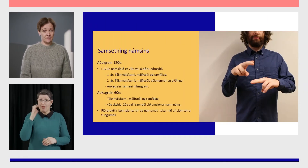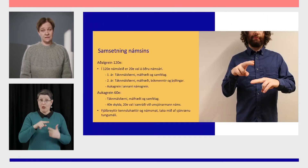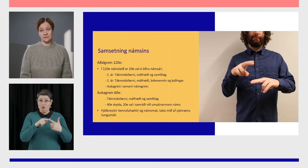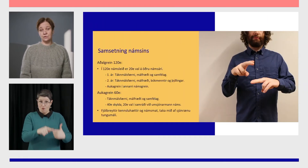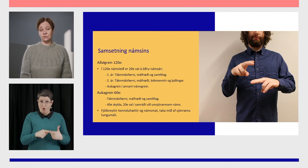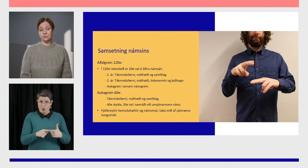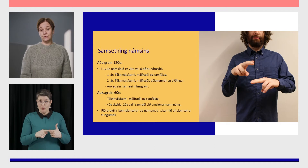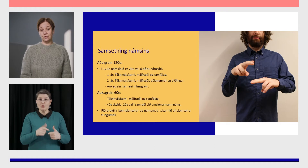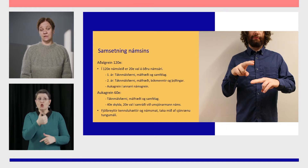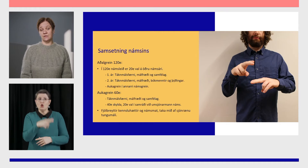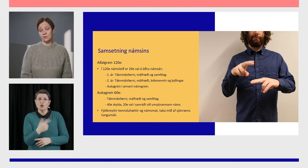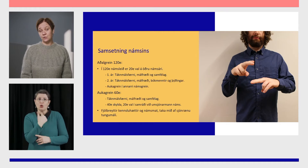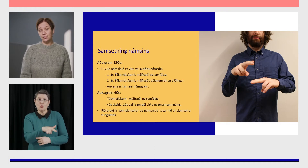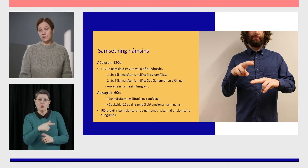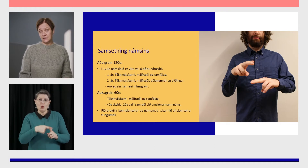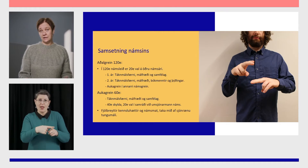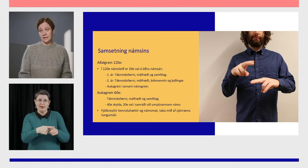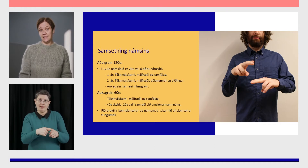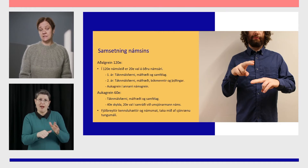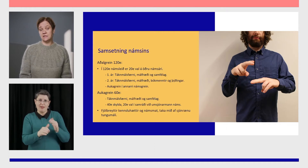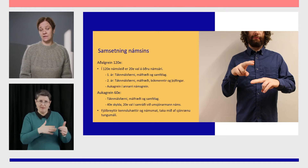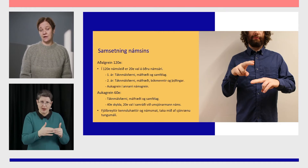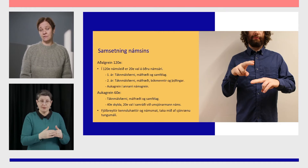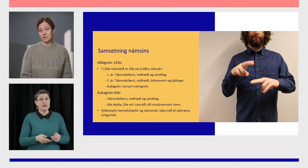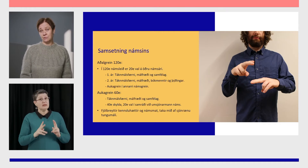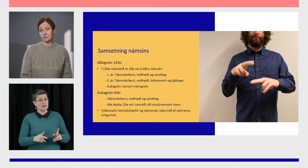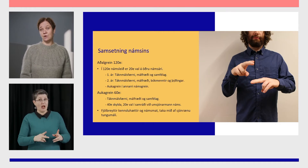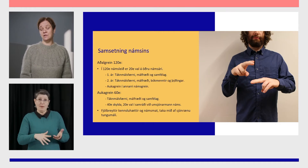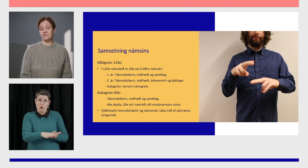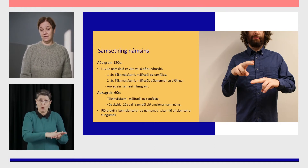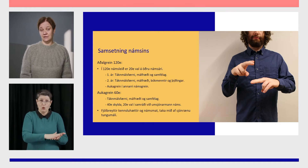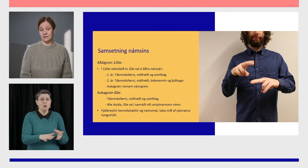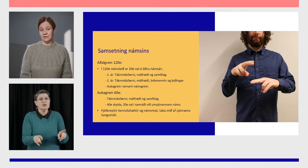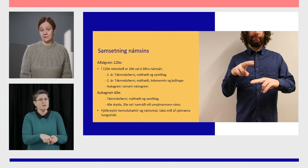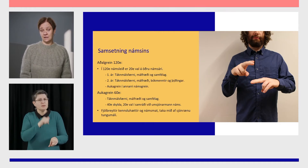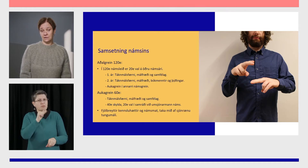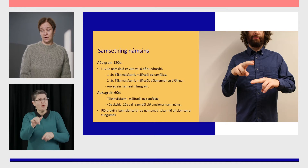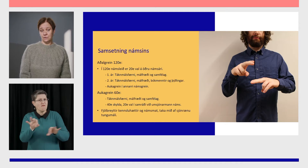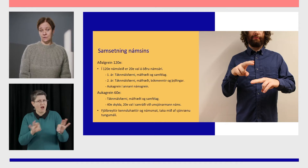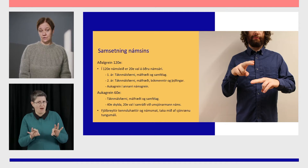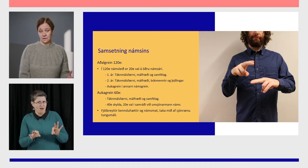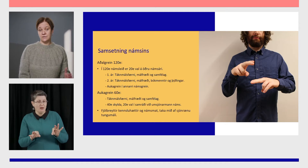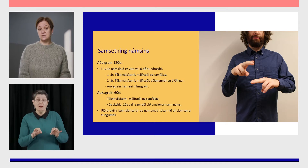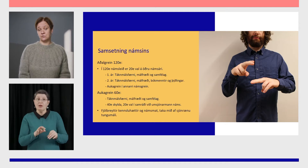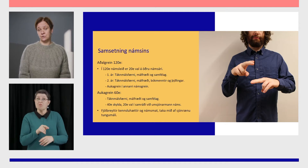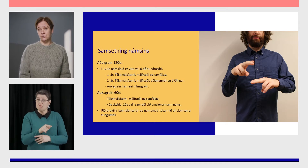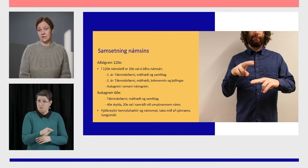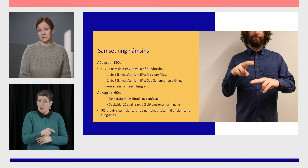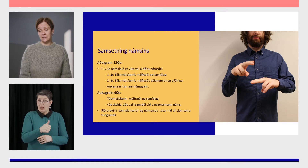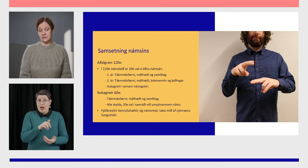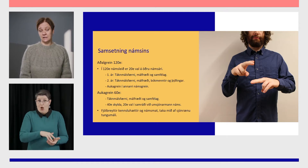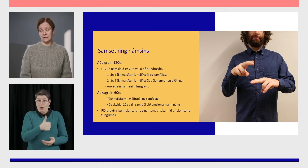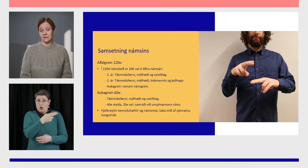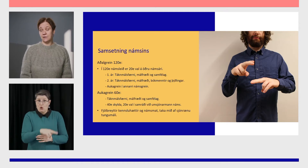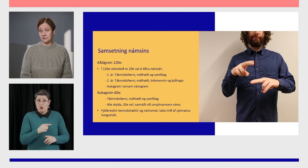það er aðalgreinni tekinn til 120 einninga, þá er uppbyggingin eins en þar hafa nefnundur örliti val. Takka þá að minnstakosti 100